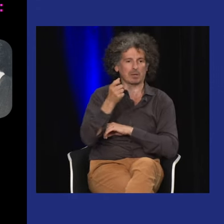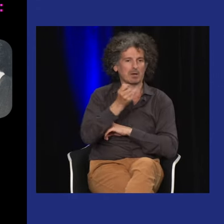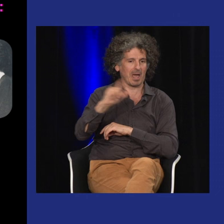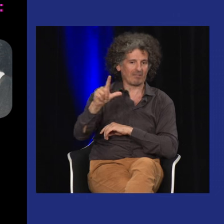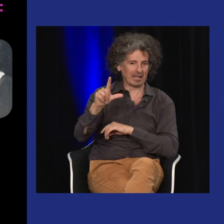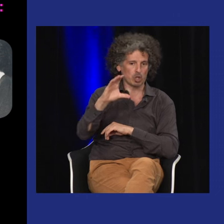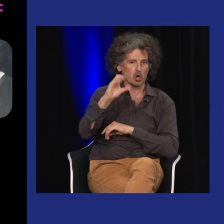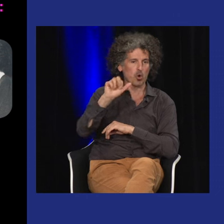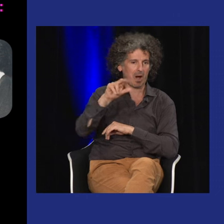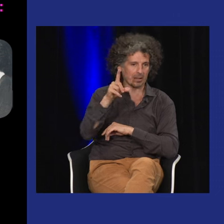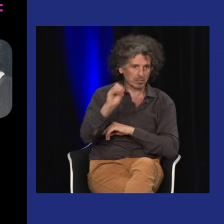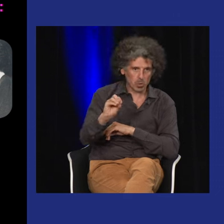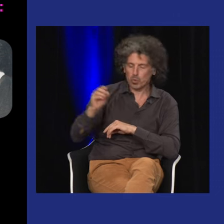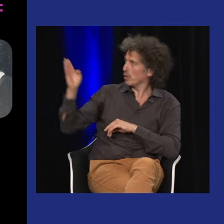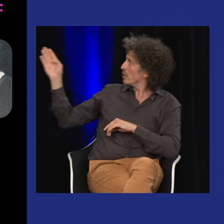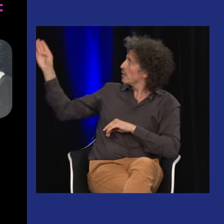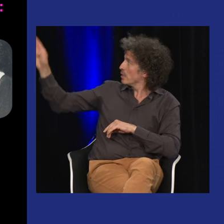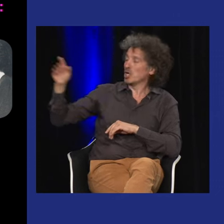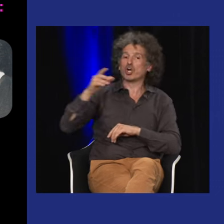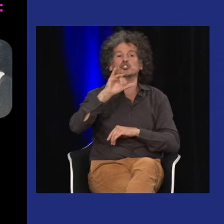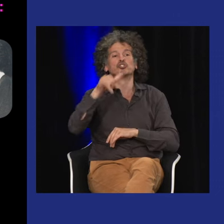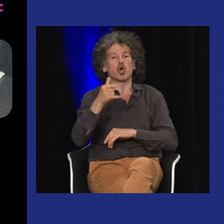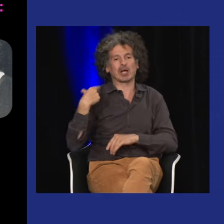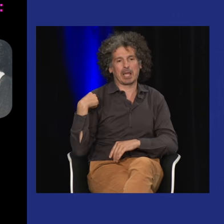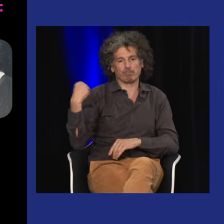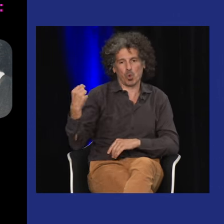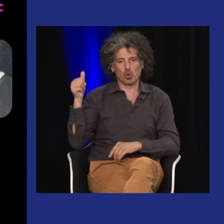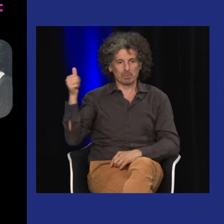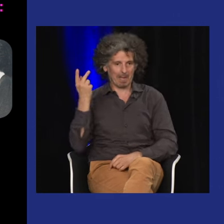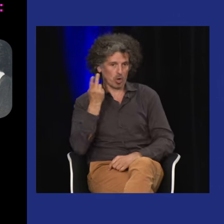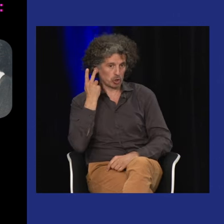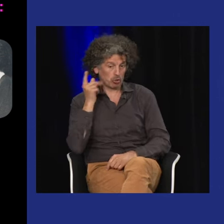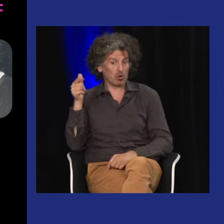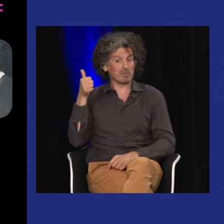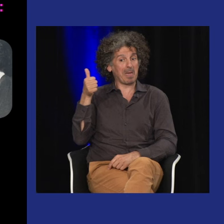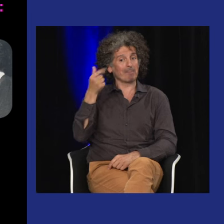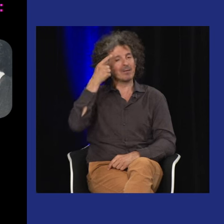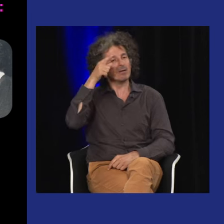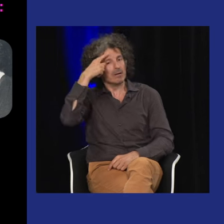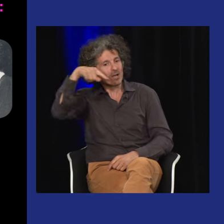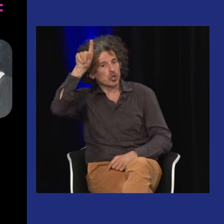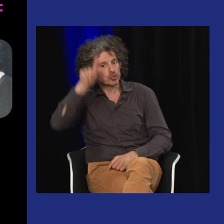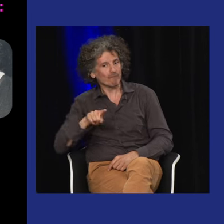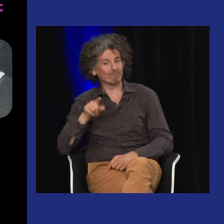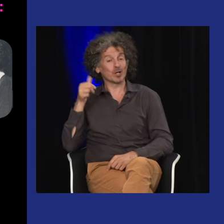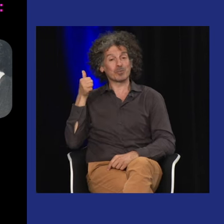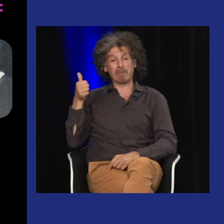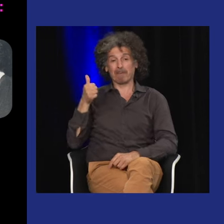sourd Alfredo Corrado et en face de lui Jean Grémion qui était entendant